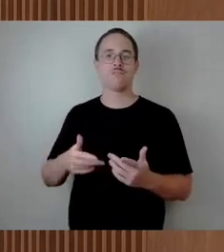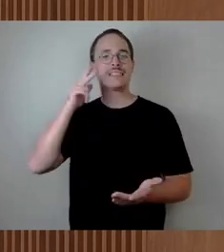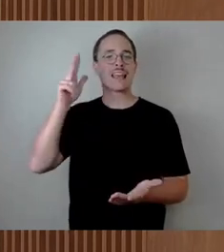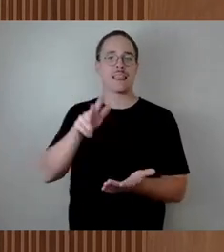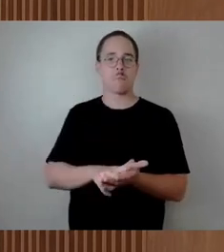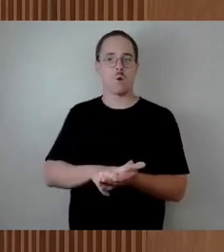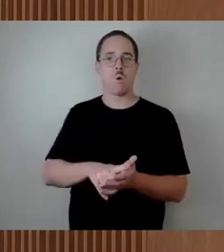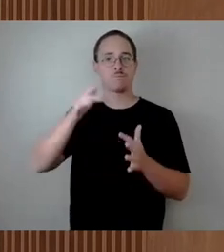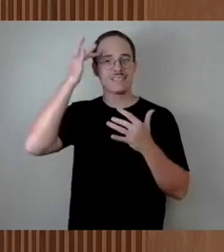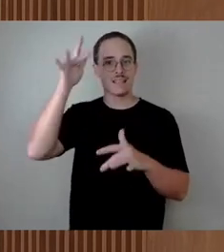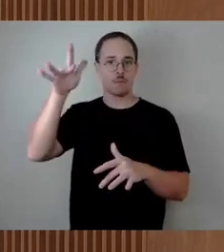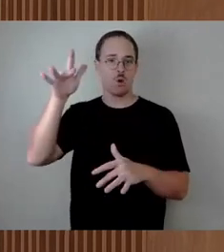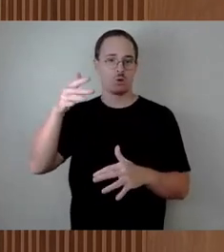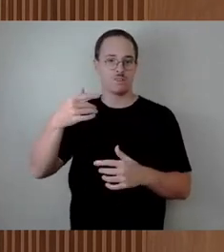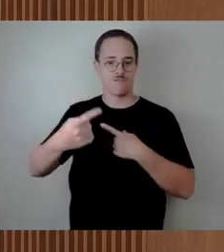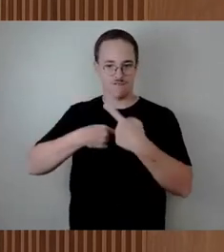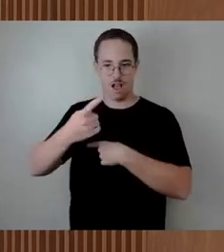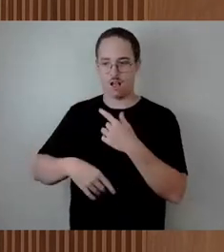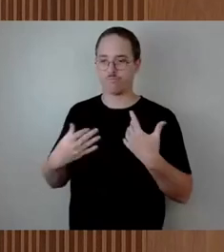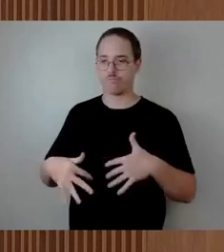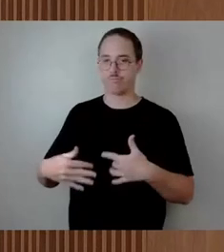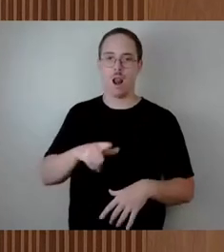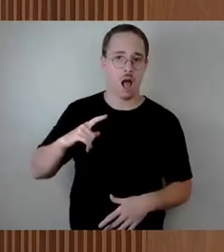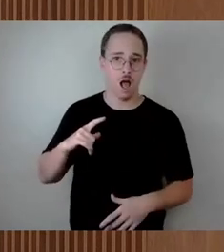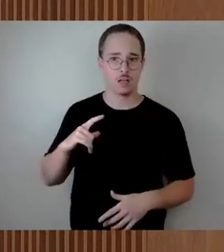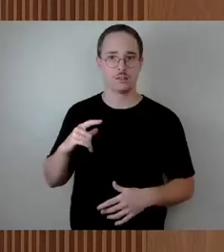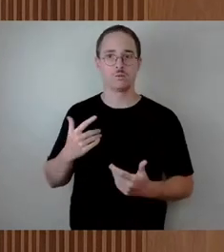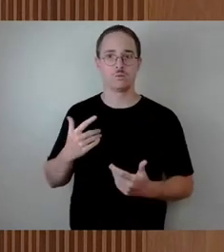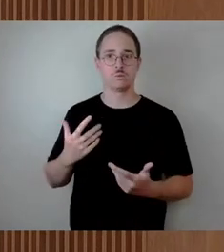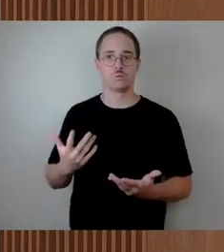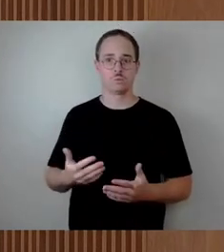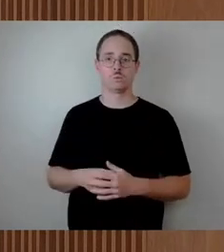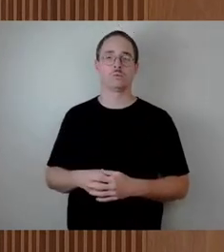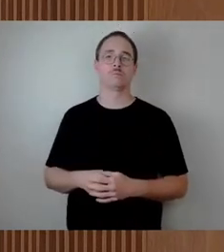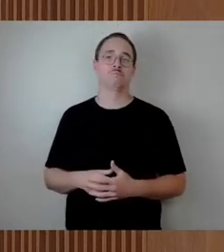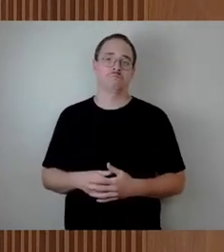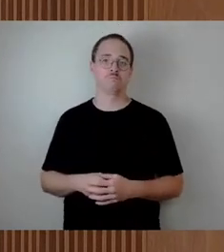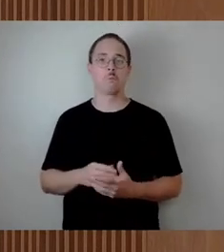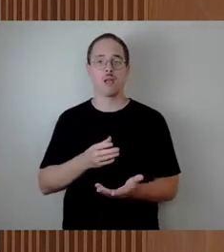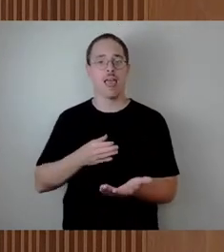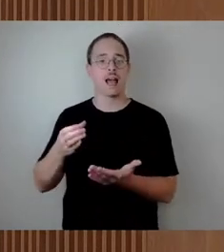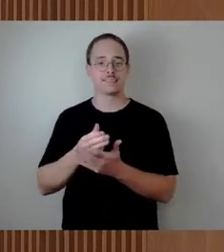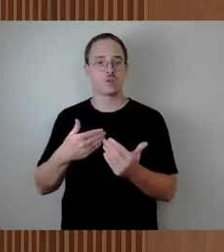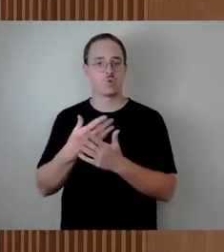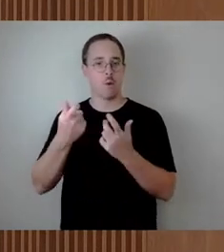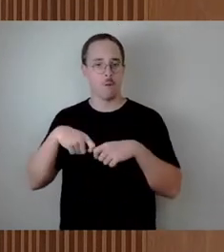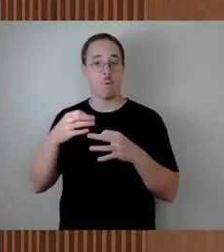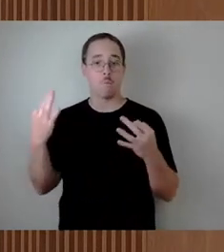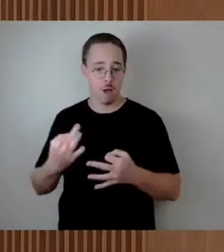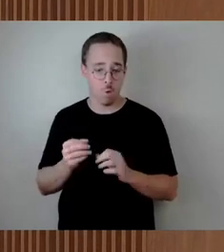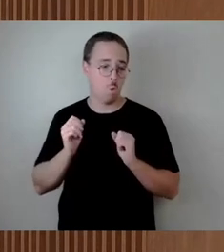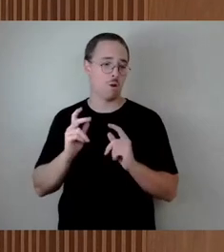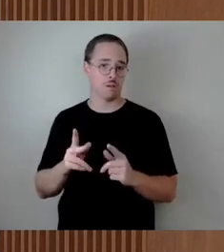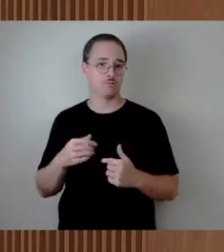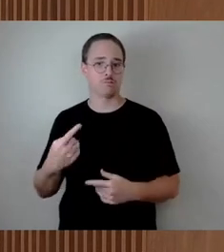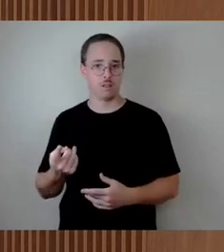angenommen wir brauchen Ersatzneubau, wie auch immer, könnte man ja zu der Überlegung kommen, dort zumindest eine gewisse Entlastung durch so einen